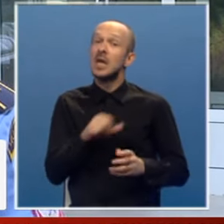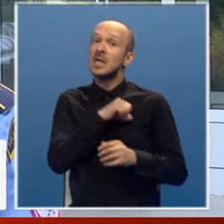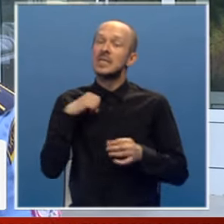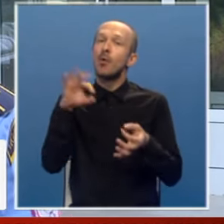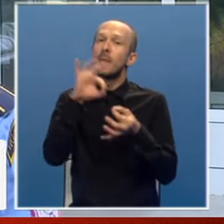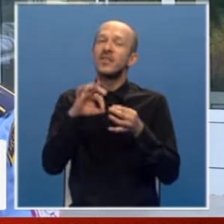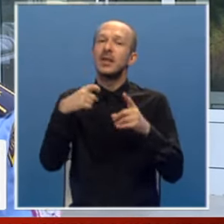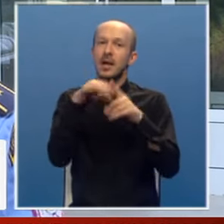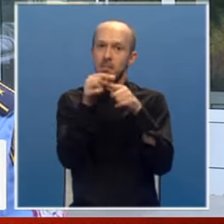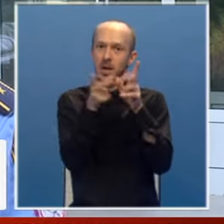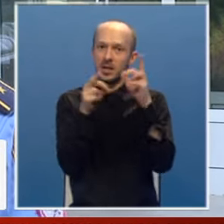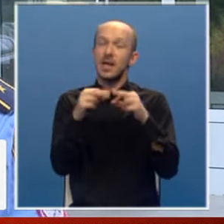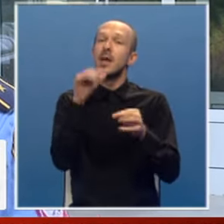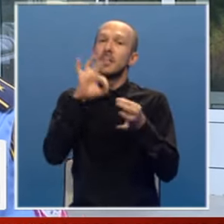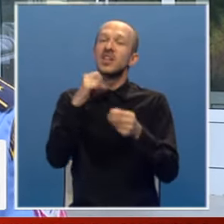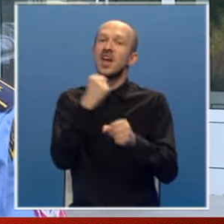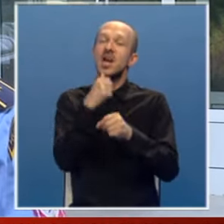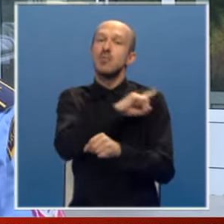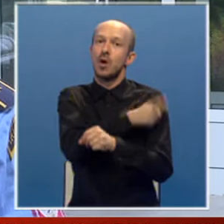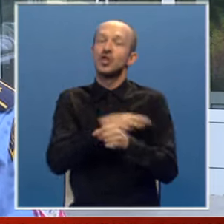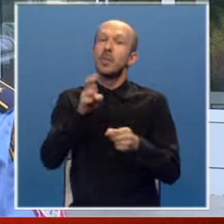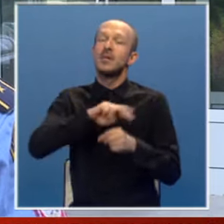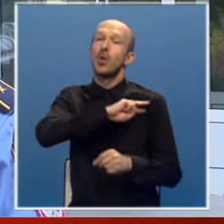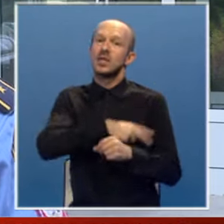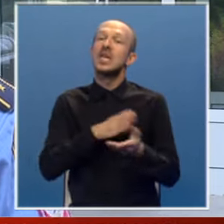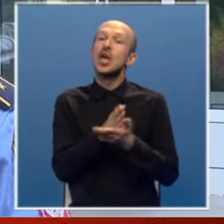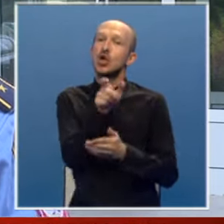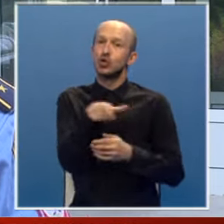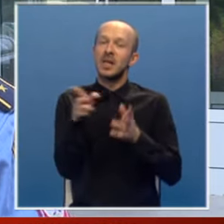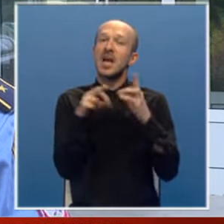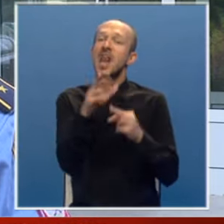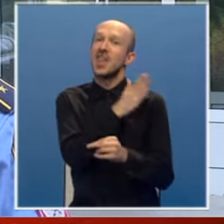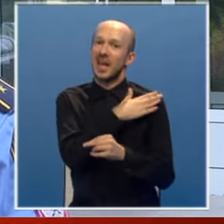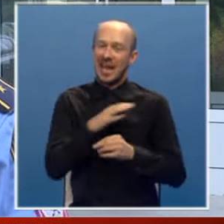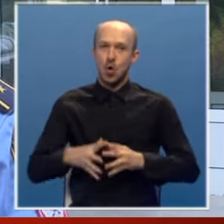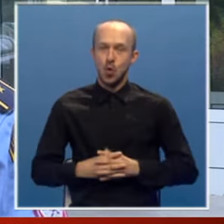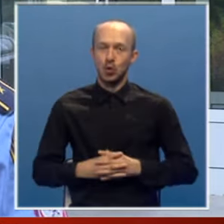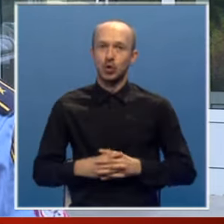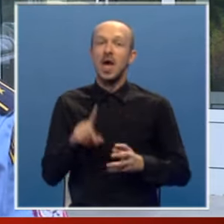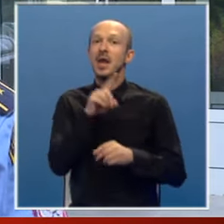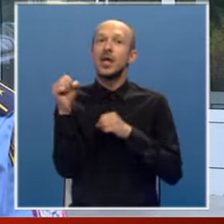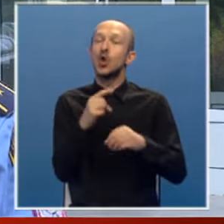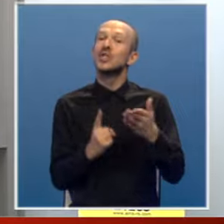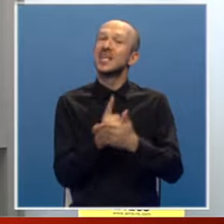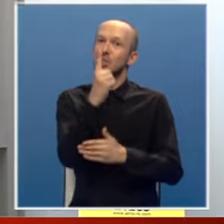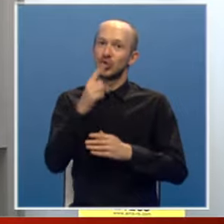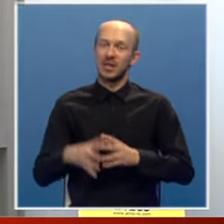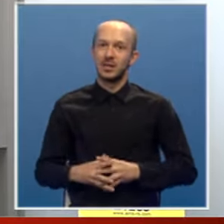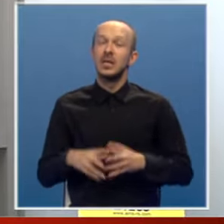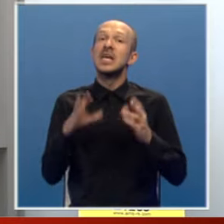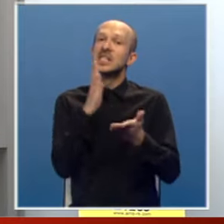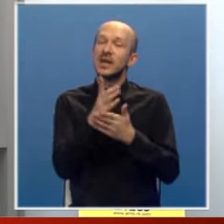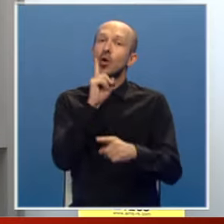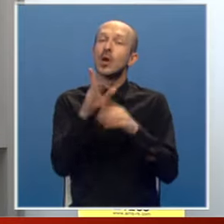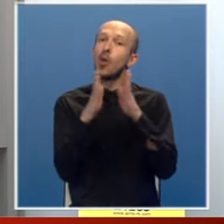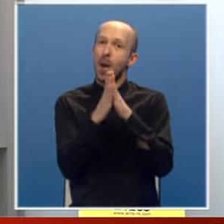preventivne kapanje i preventiva rad i pojačano pristup policijskih službenika na terenu ne donosi rezultat. Ali svakako